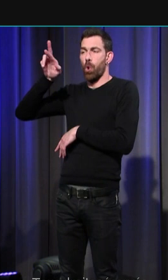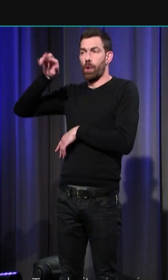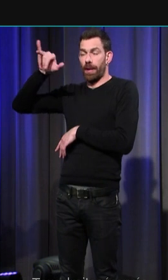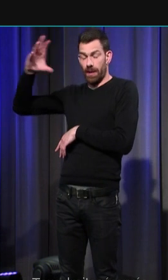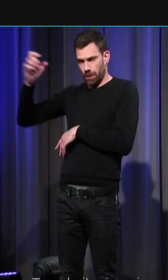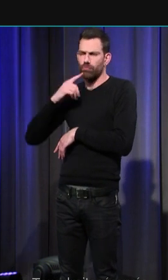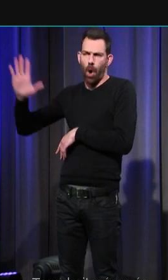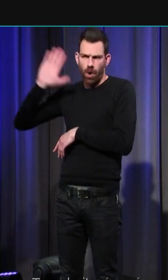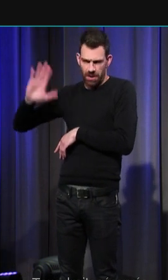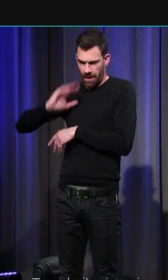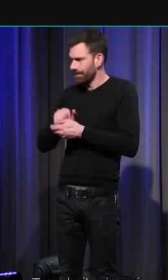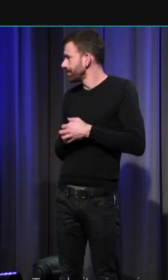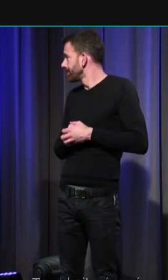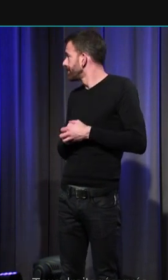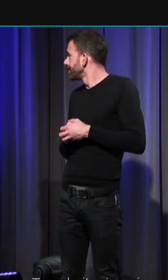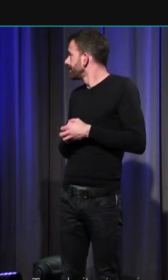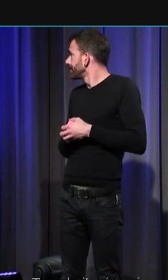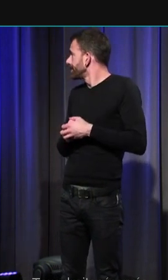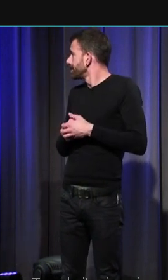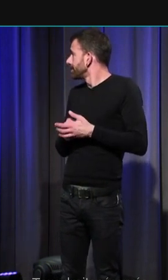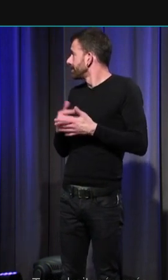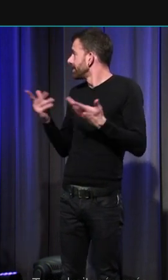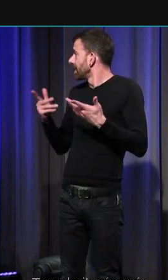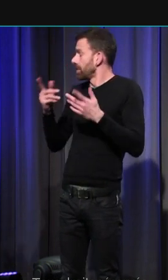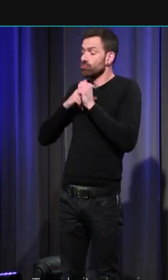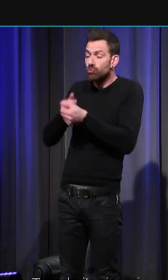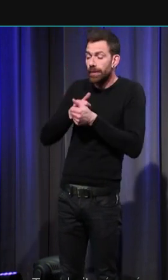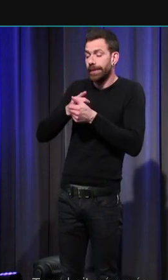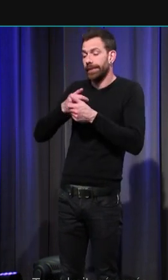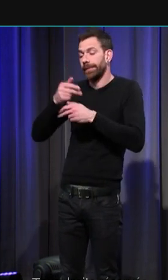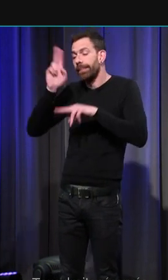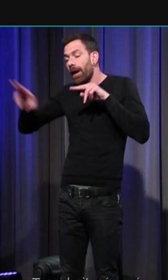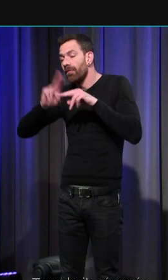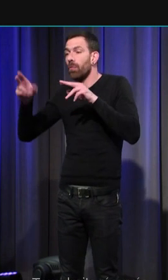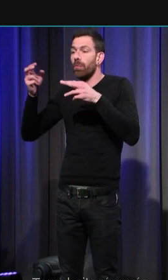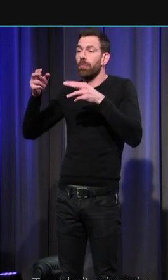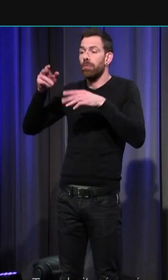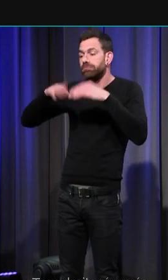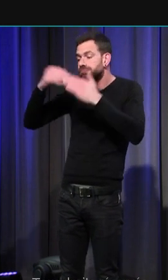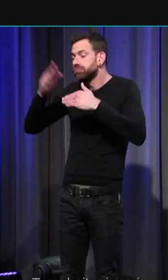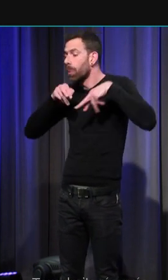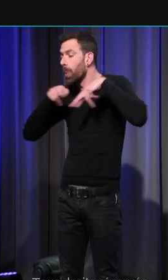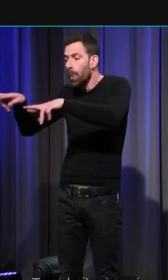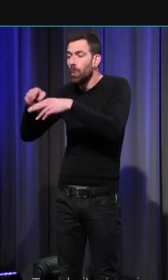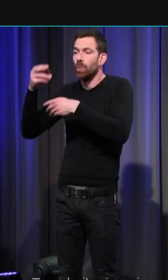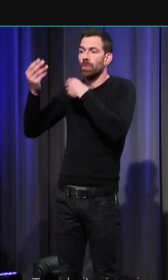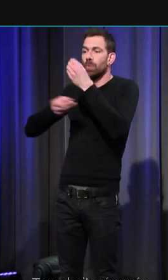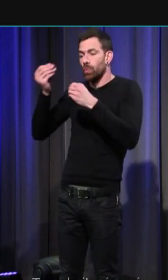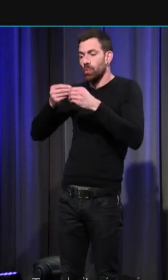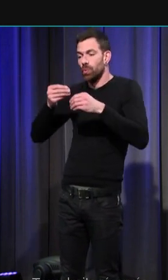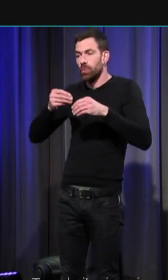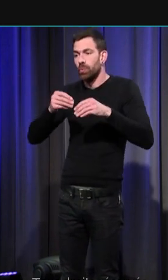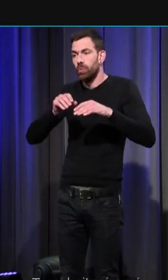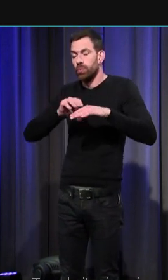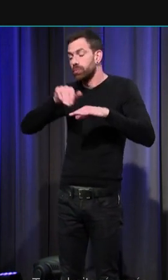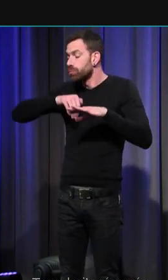et vous avez en fonction des travaux de voirie en fonction des travaux de restauration des trottoirs du